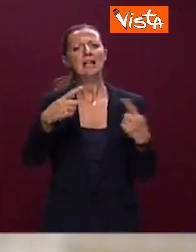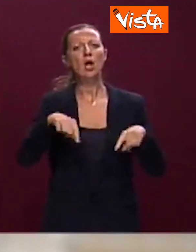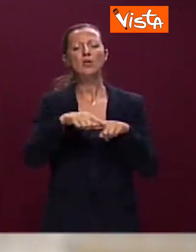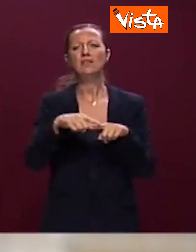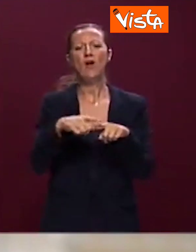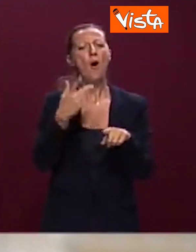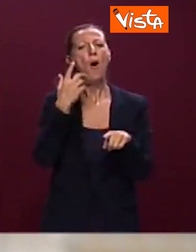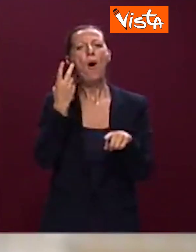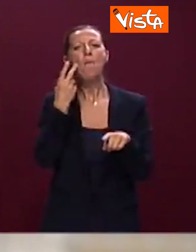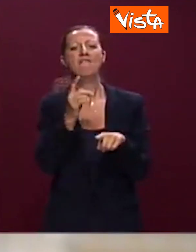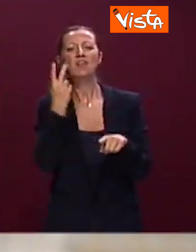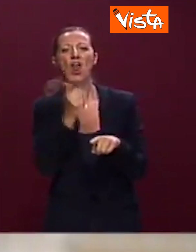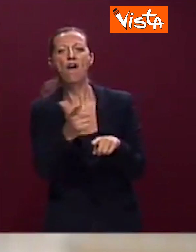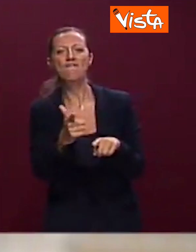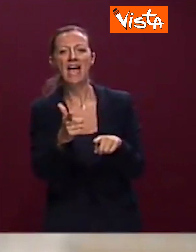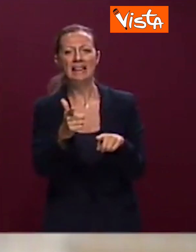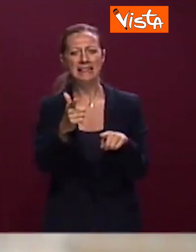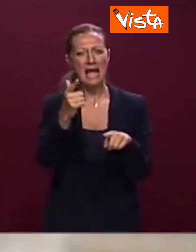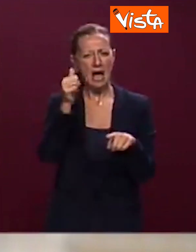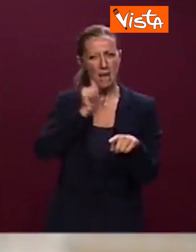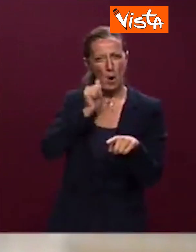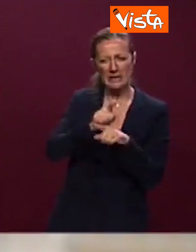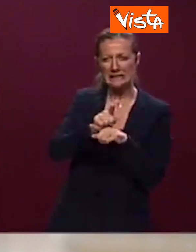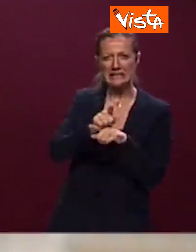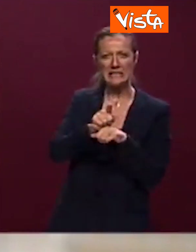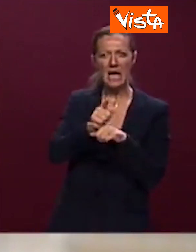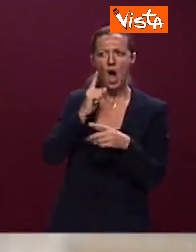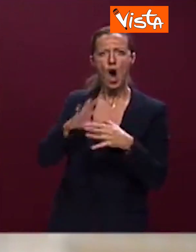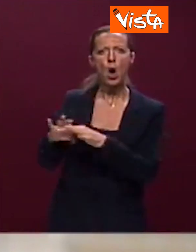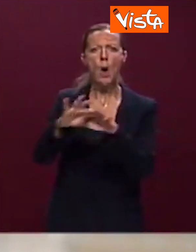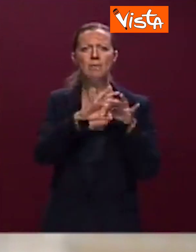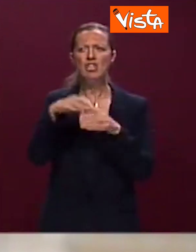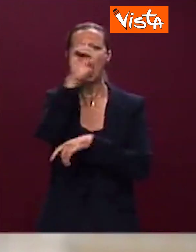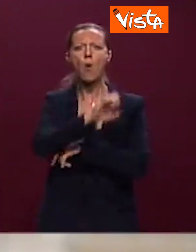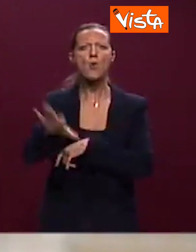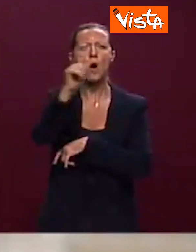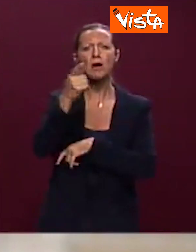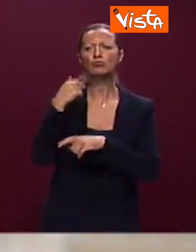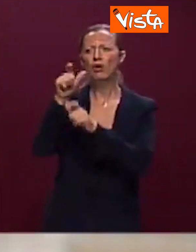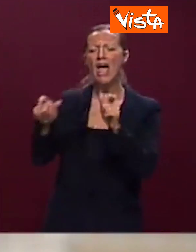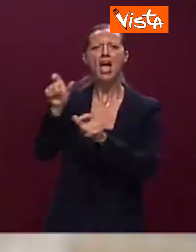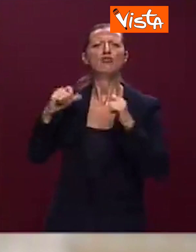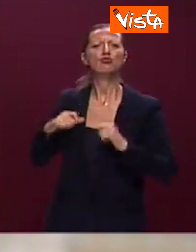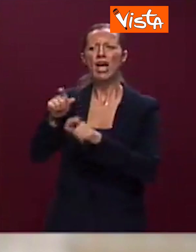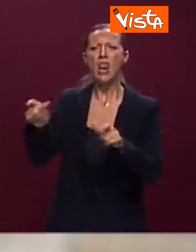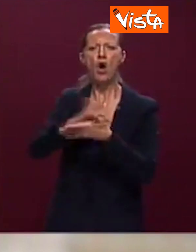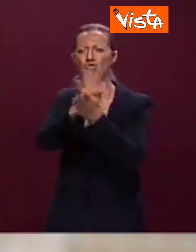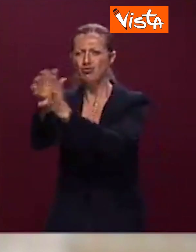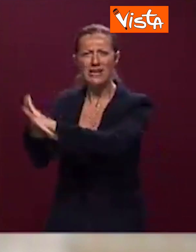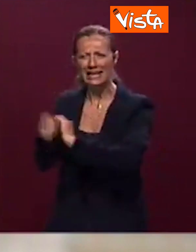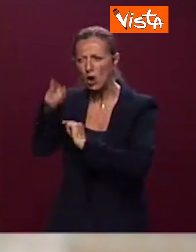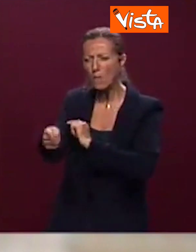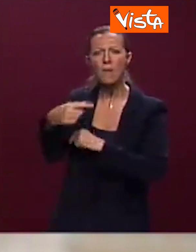'ipocrisia e la complicità dell'Europa nel genocidio in corso a Gaza? Sono